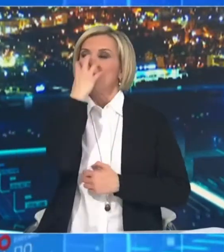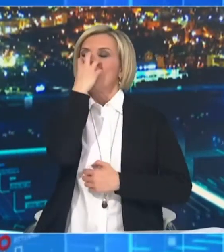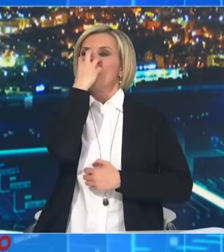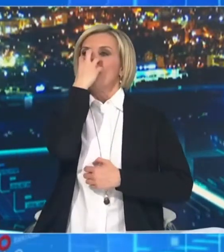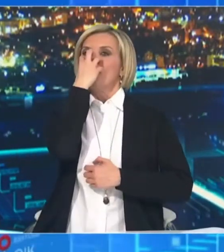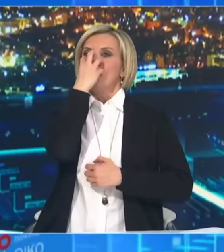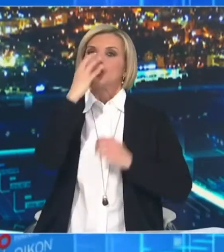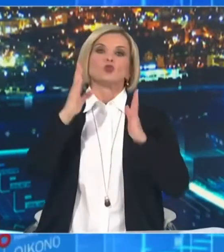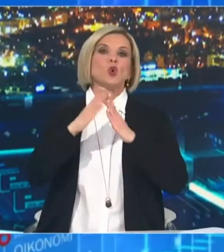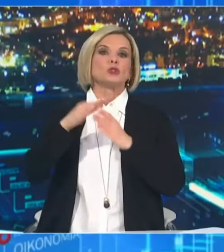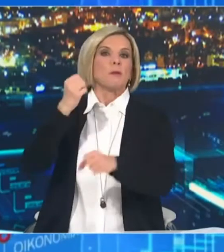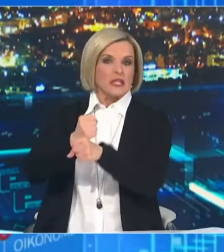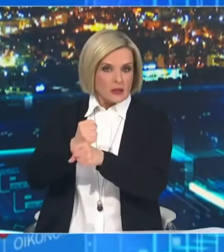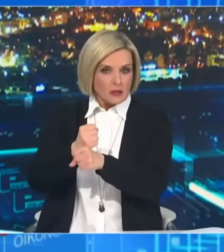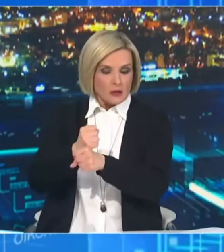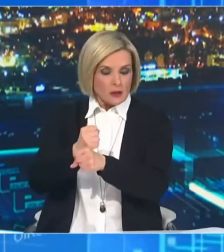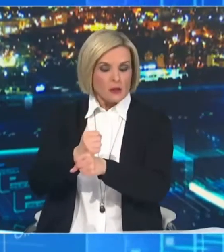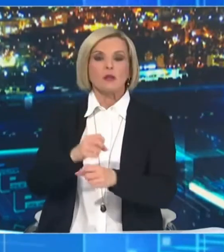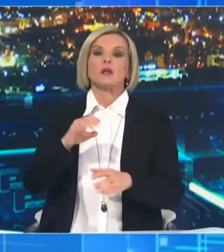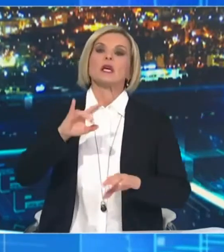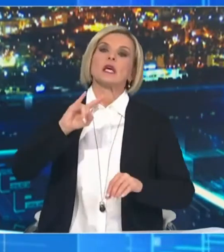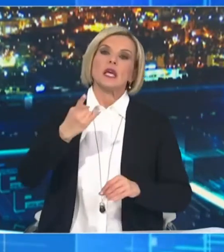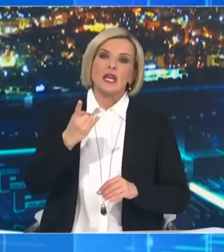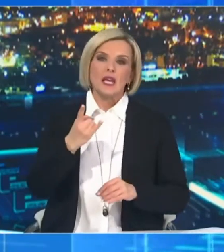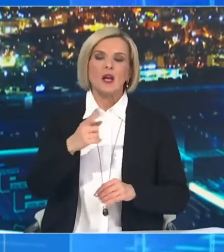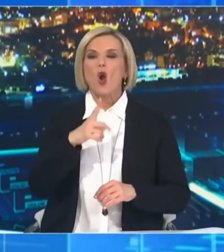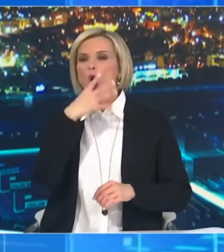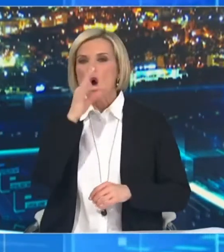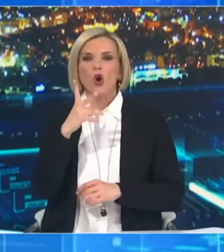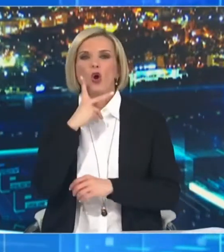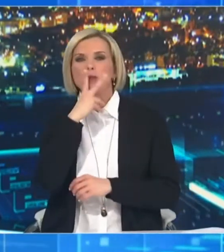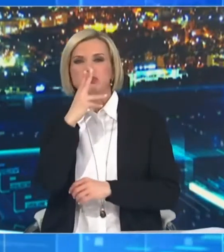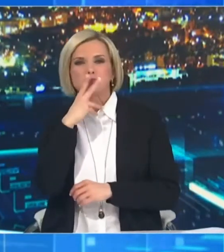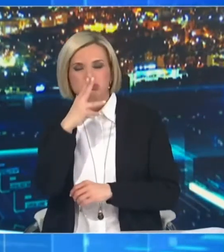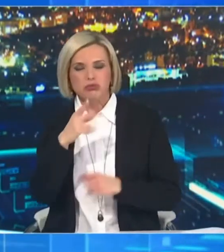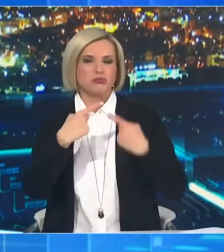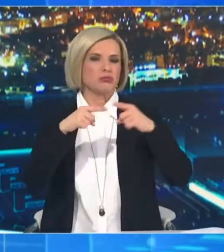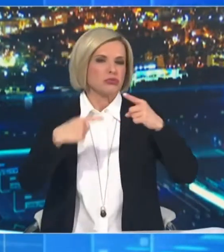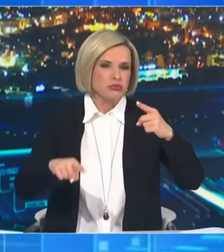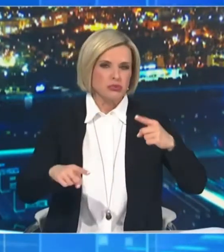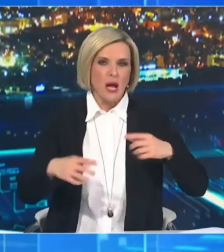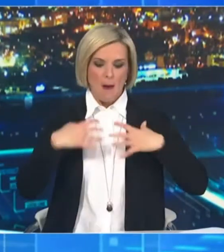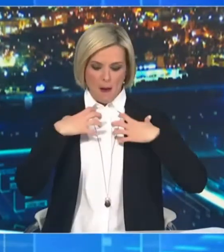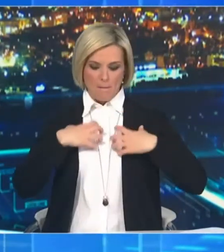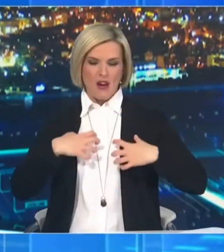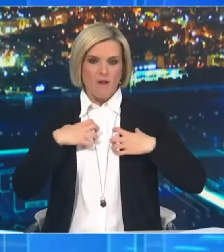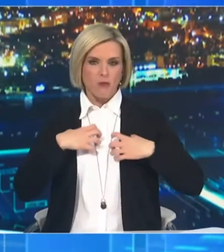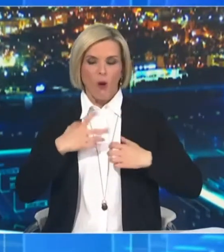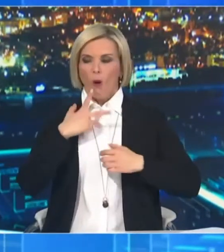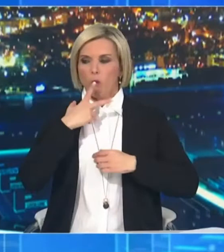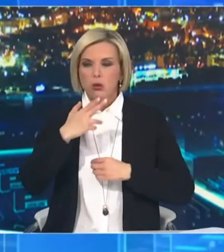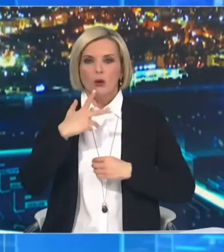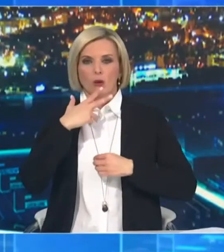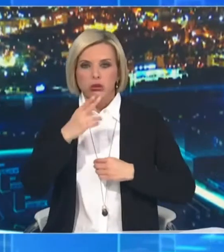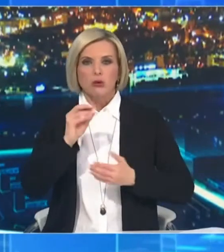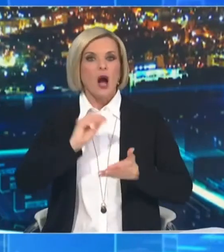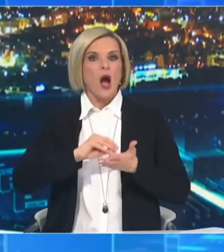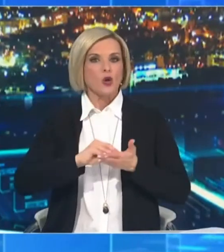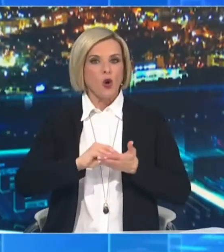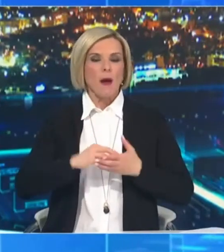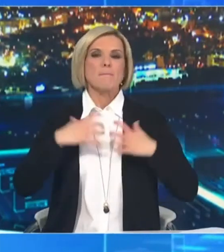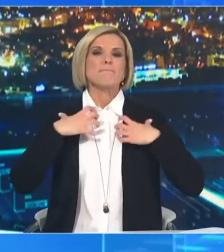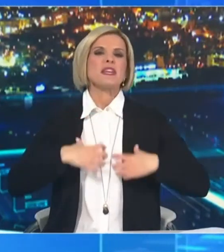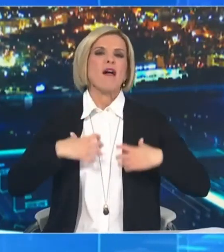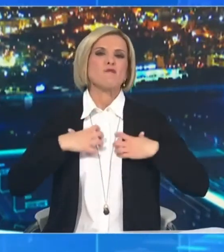κατοίκων ή χρόνια αποφρακτική πνευμονοπάθεια ή διάμεση πνευμονοπάθεια.